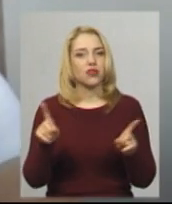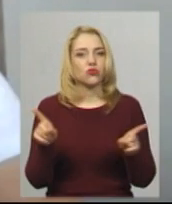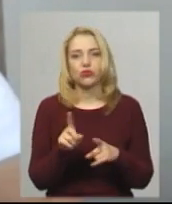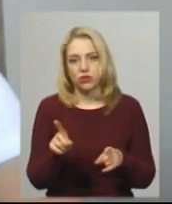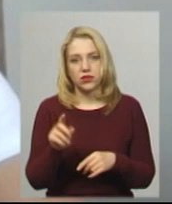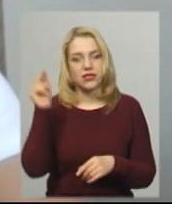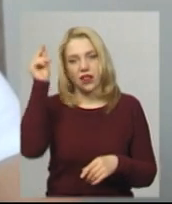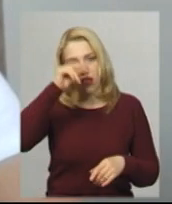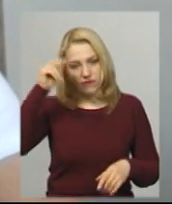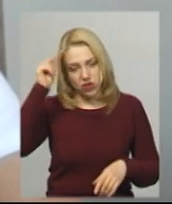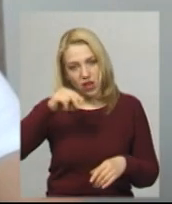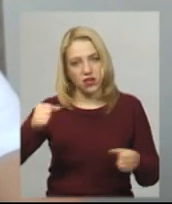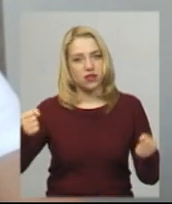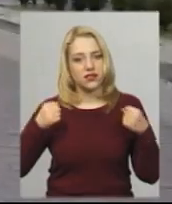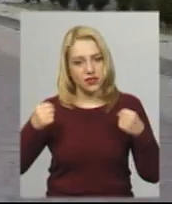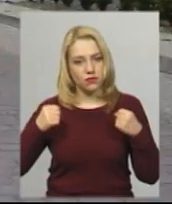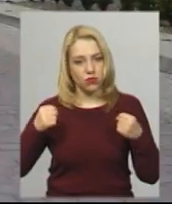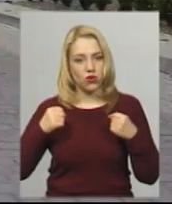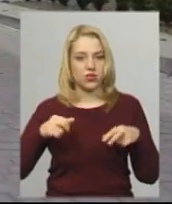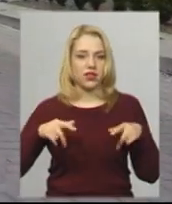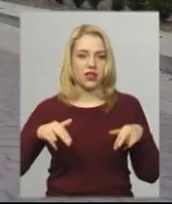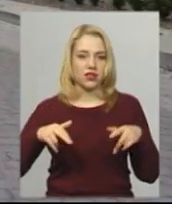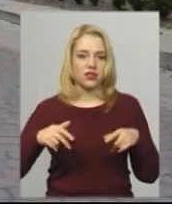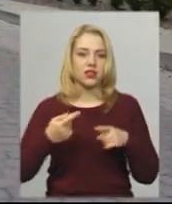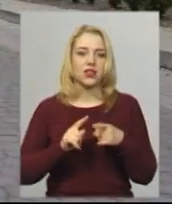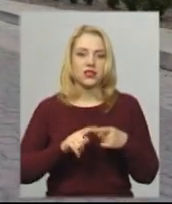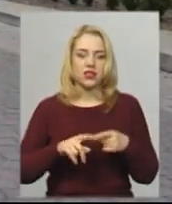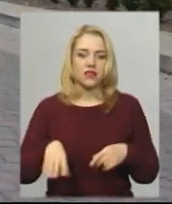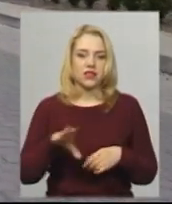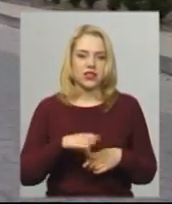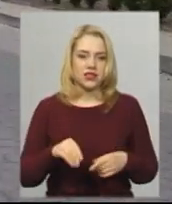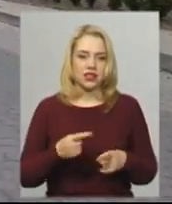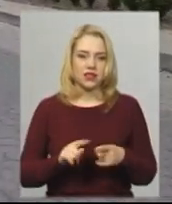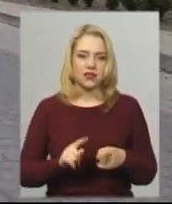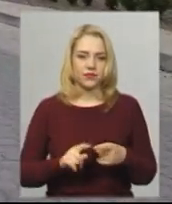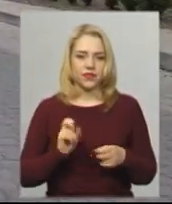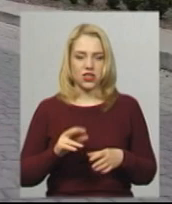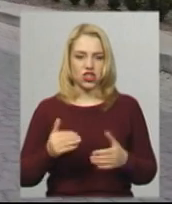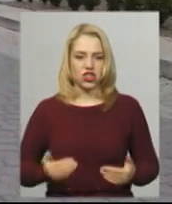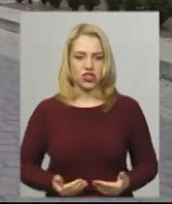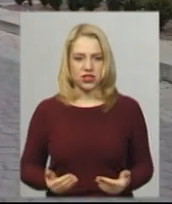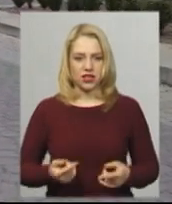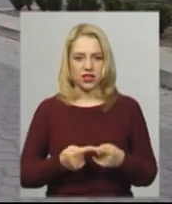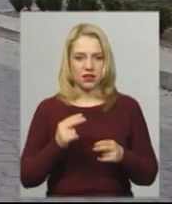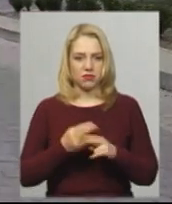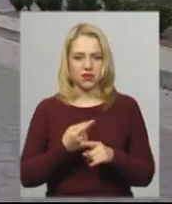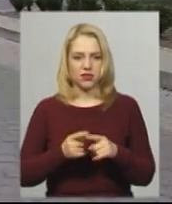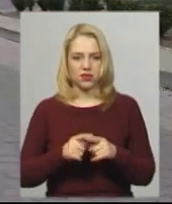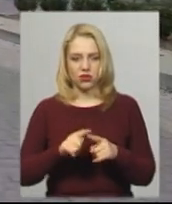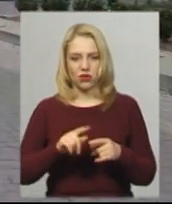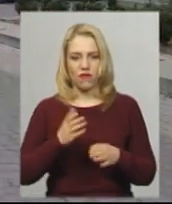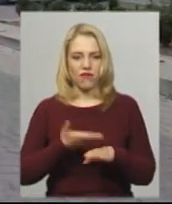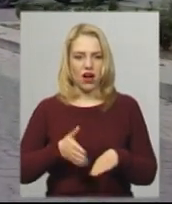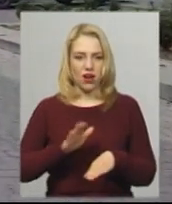і спорт з поєднаннями з танцями. Тому що це вже ритм життя і без цього дуже тяжко